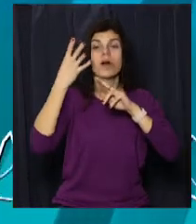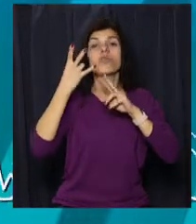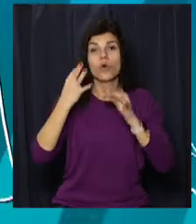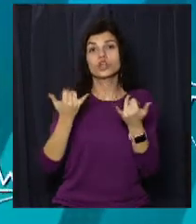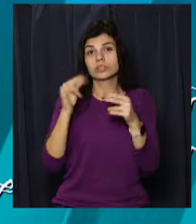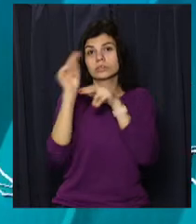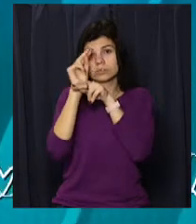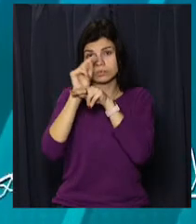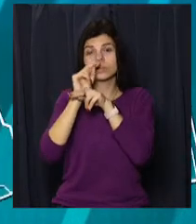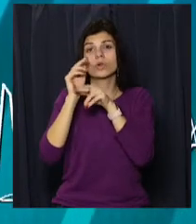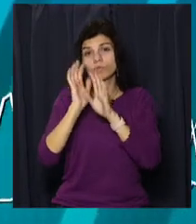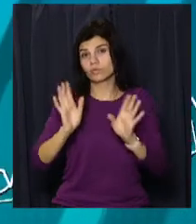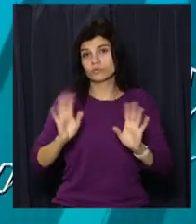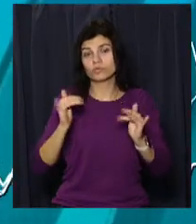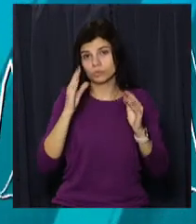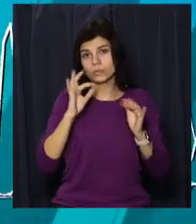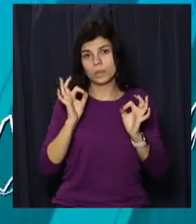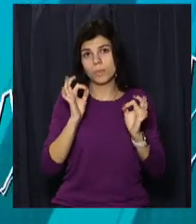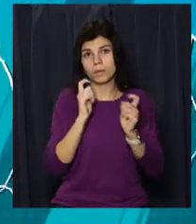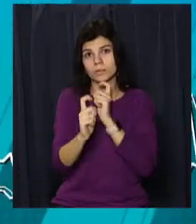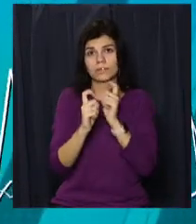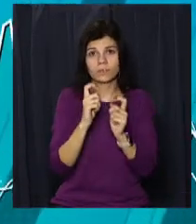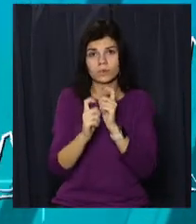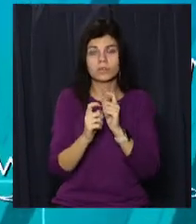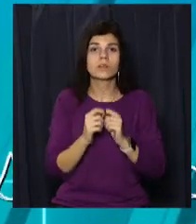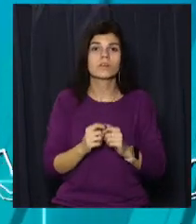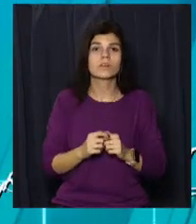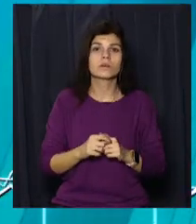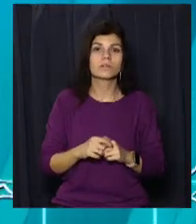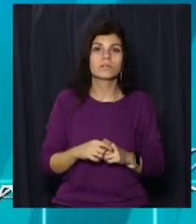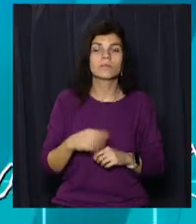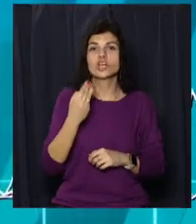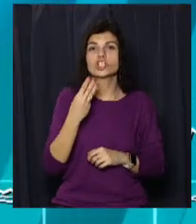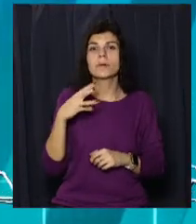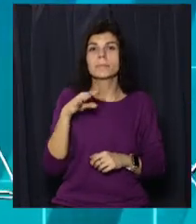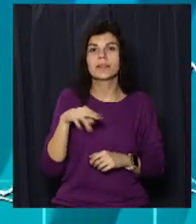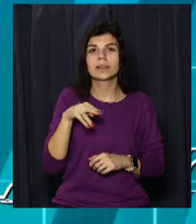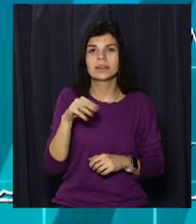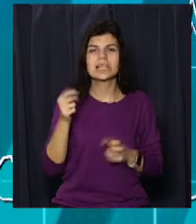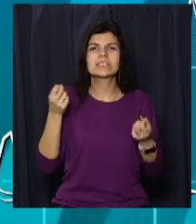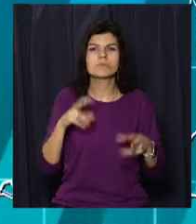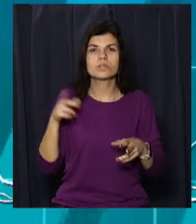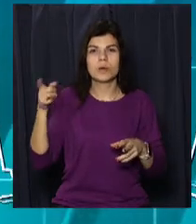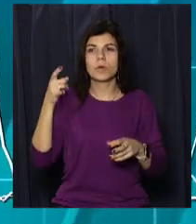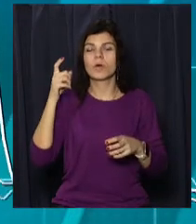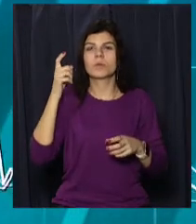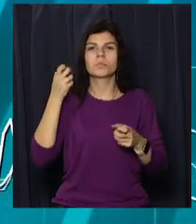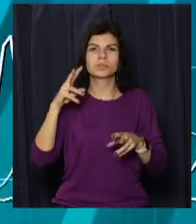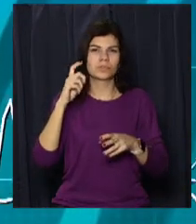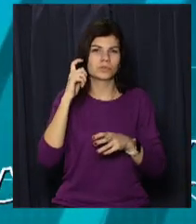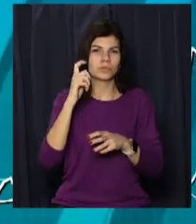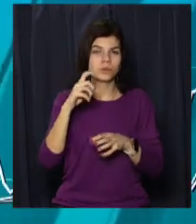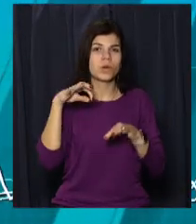У нас зараз, виходить, боксувала машина на Шміта, трамвайний партел 20 минути. Була